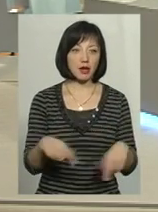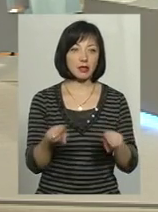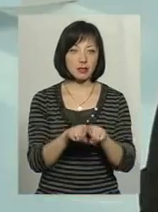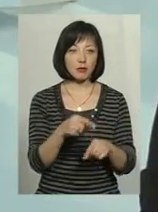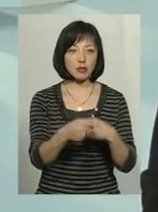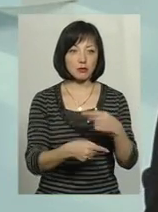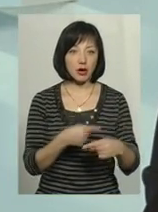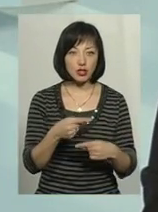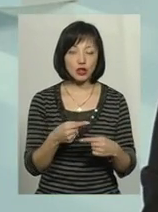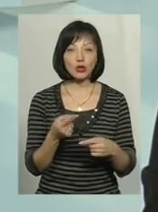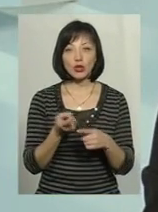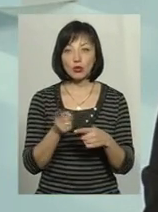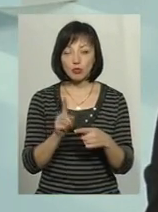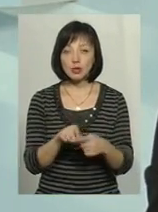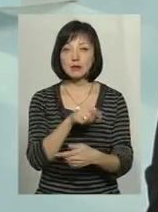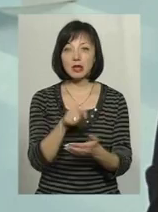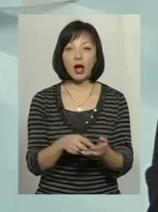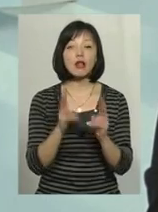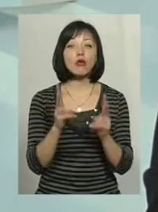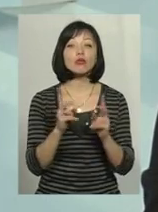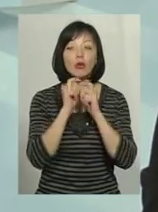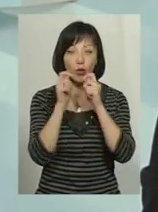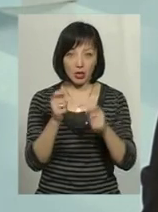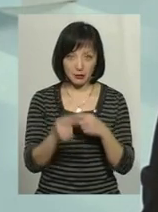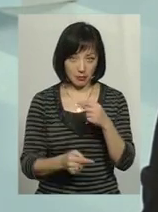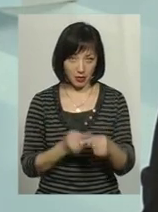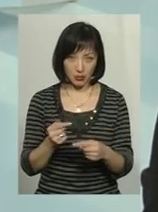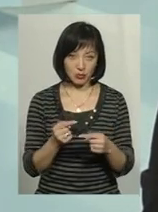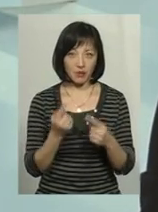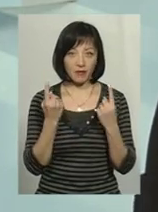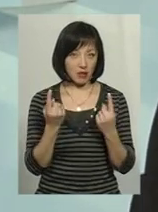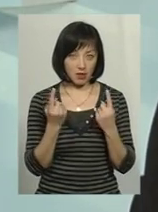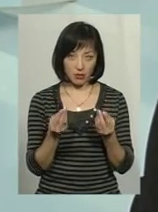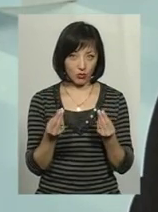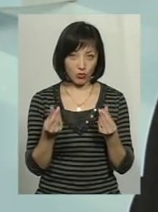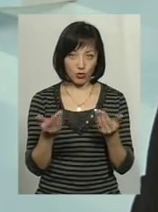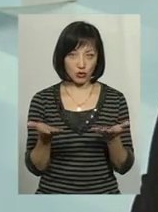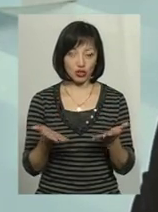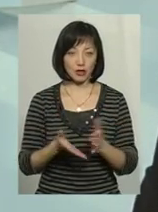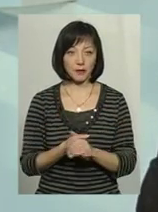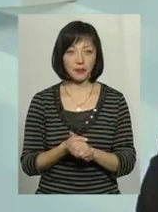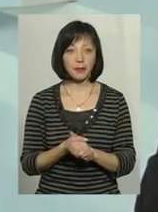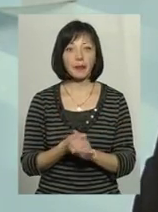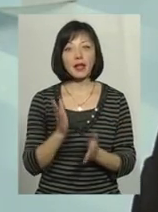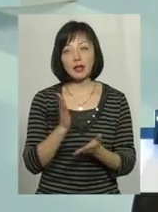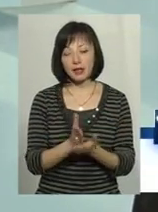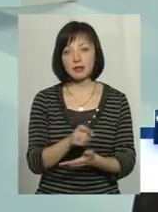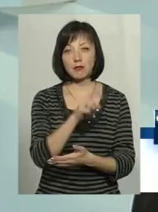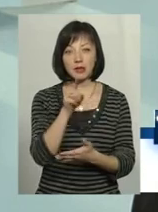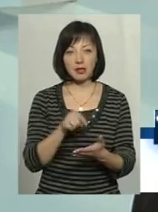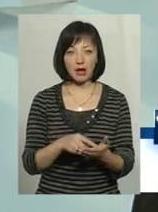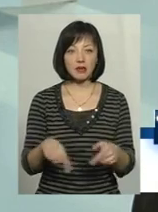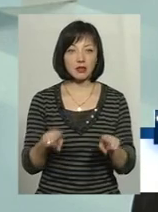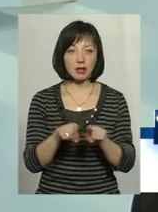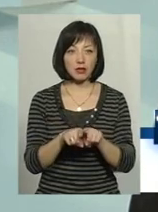спадщину. Тому запитання, хто дав, і це досить великі грошові кошти. Тому є запитання